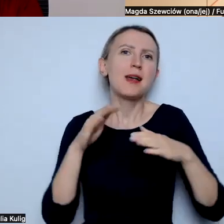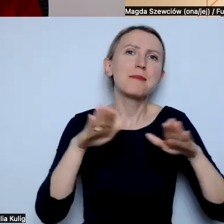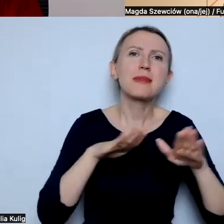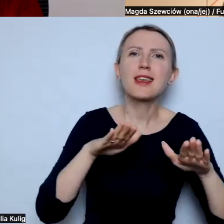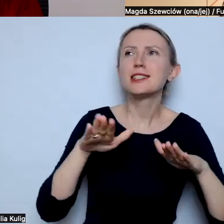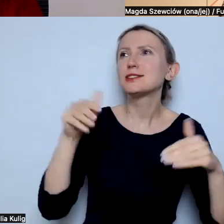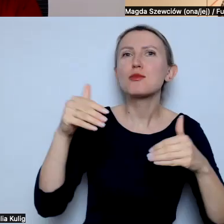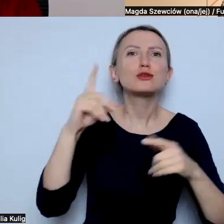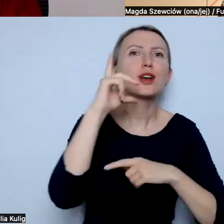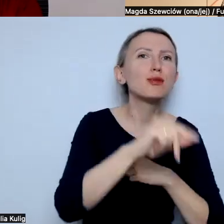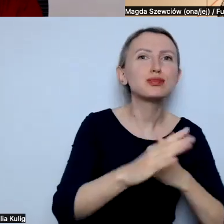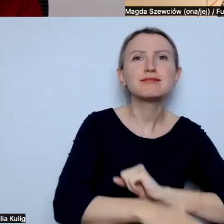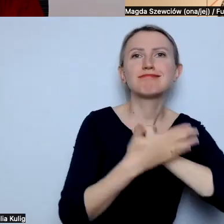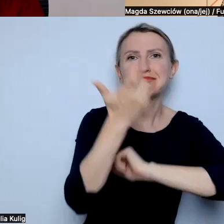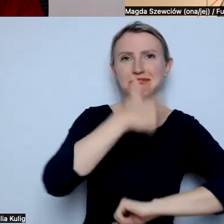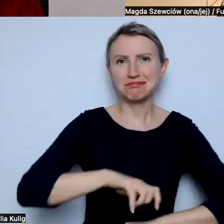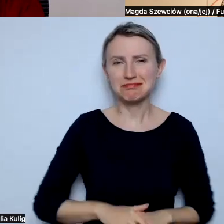udać się po wsparcie,